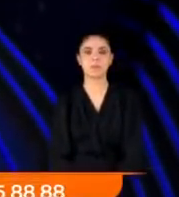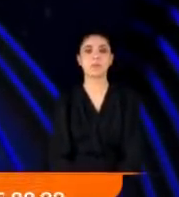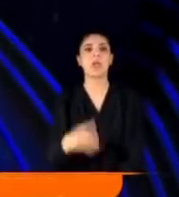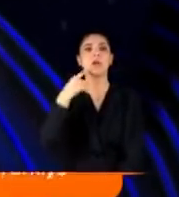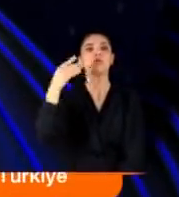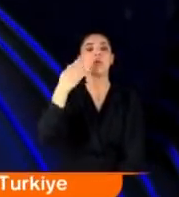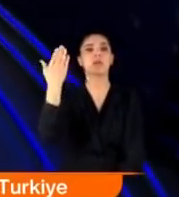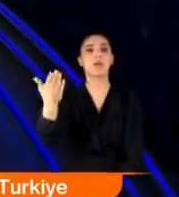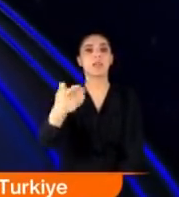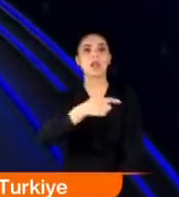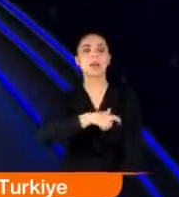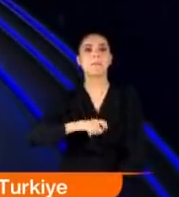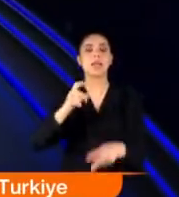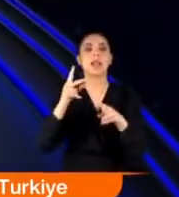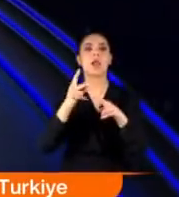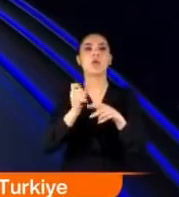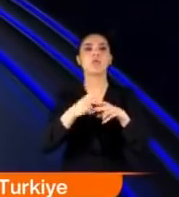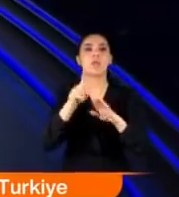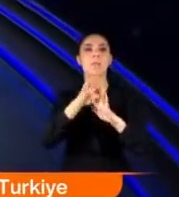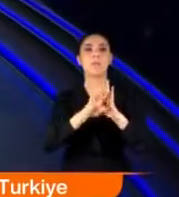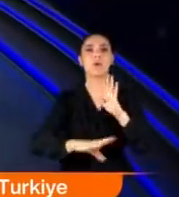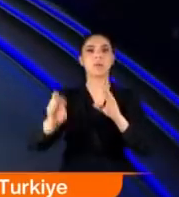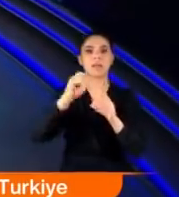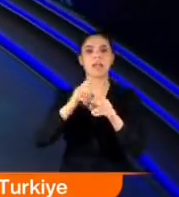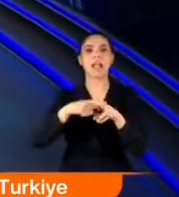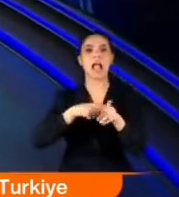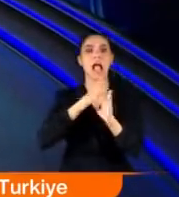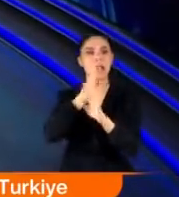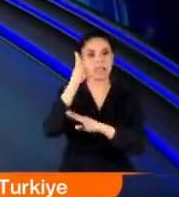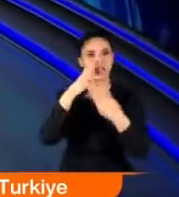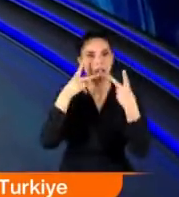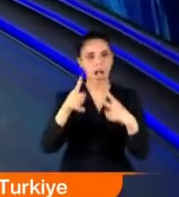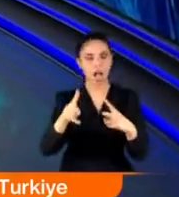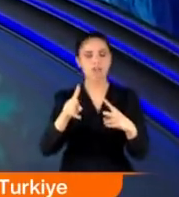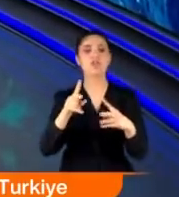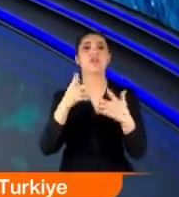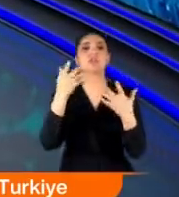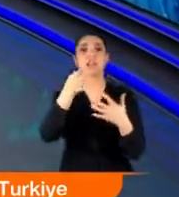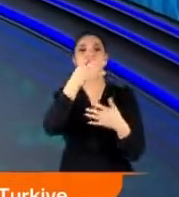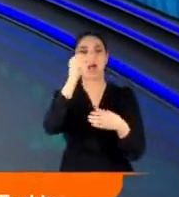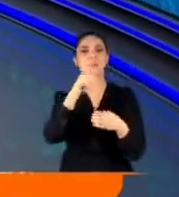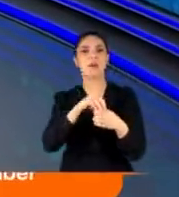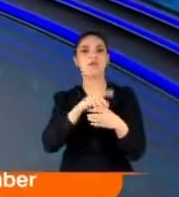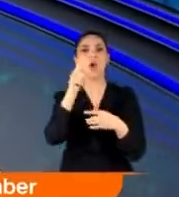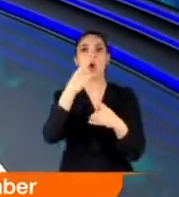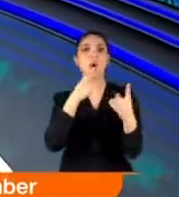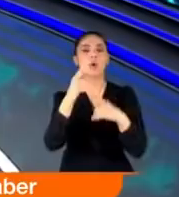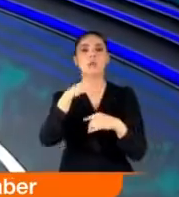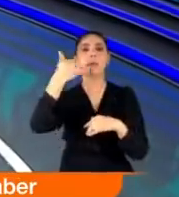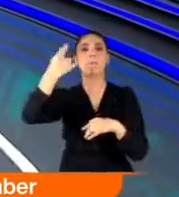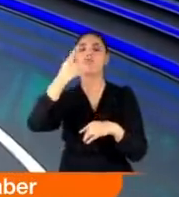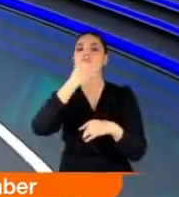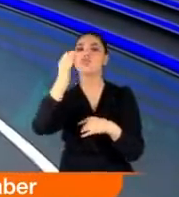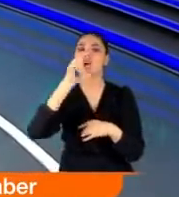Cumhurbaşkanı Recep Tayyip Erdoğan Milli Uzay Programı kapsamında Ay'a gidileceğini açıkladı. Bunu aktardık zaten bültenimizin başında ama o konuşmasında bir de